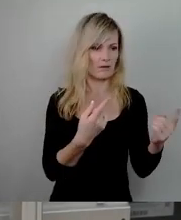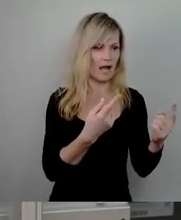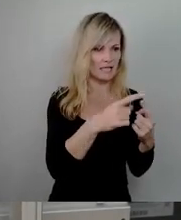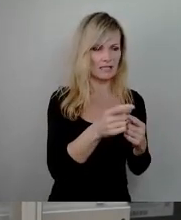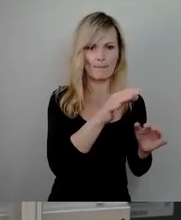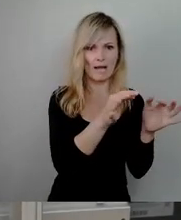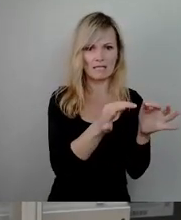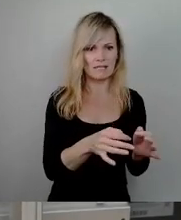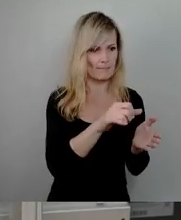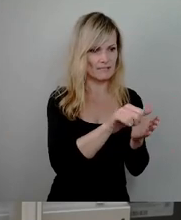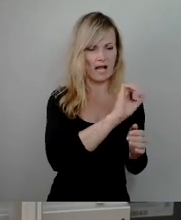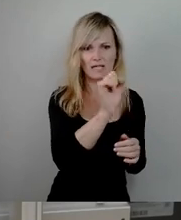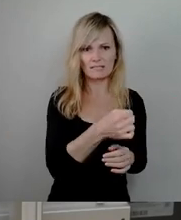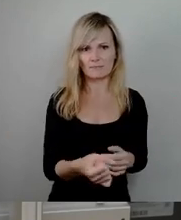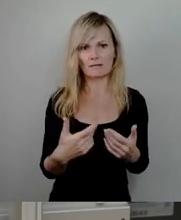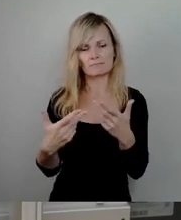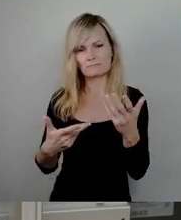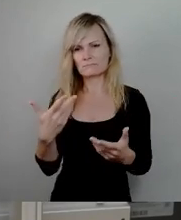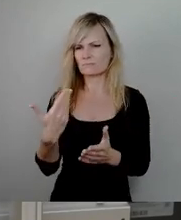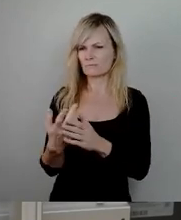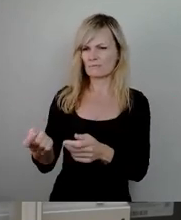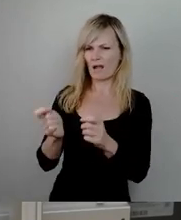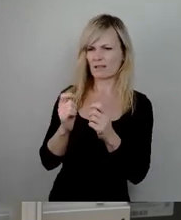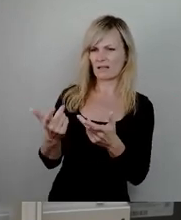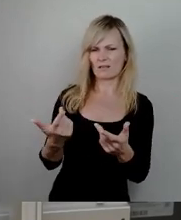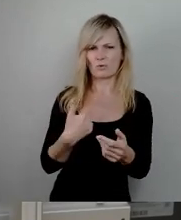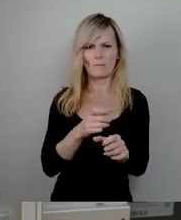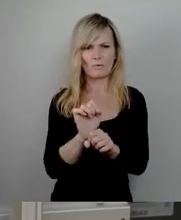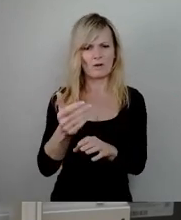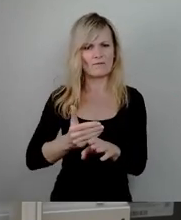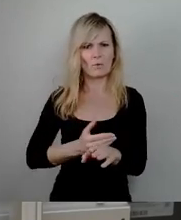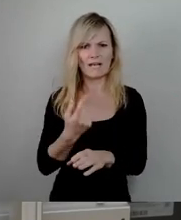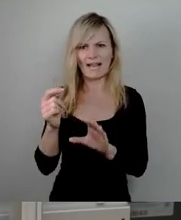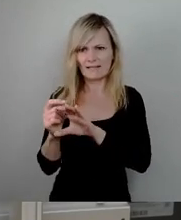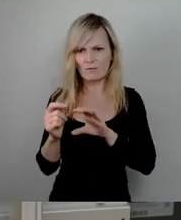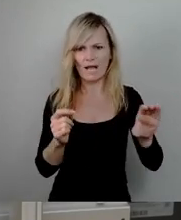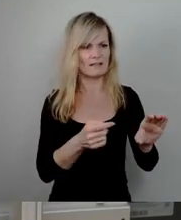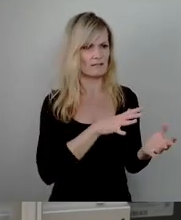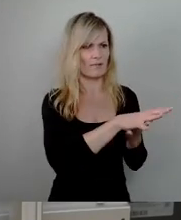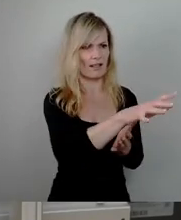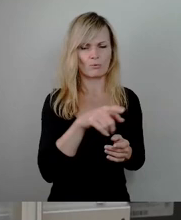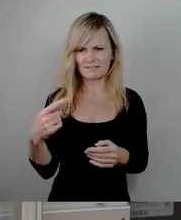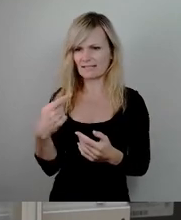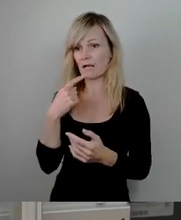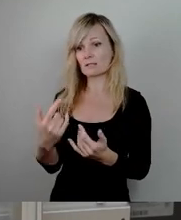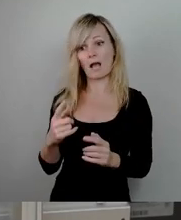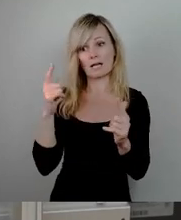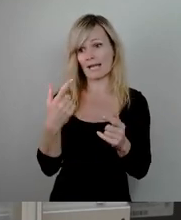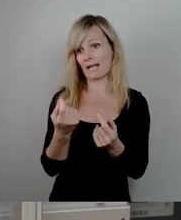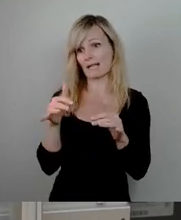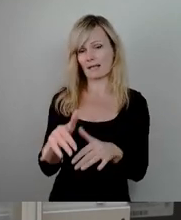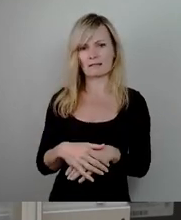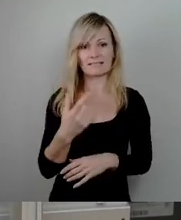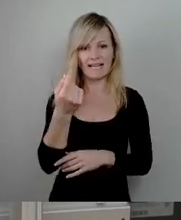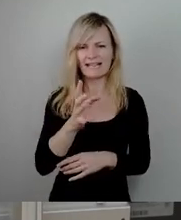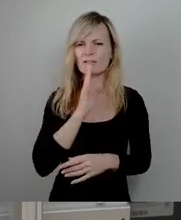und das ist ihre Antwort, dann hier so einen Antrag zu bringen, obwohl sie vorher das Geld lieber woanders verbotern und dann sagen, wir haben kein Geld. Geld ist genug da,